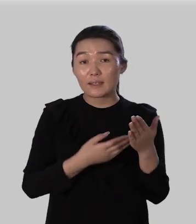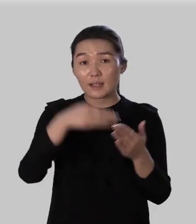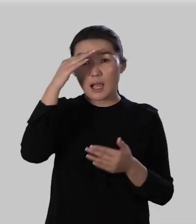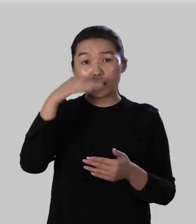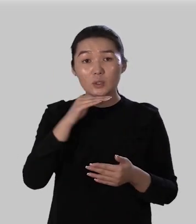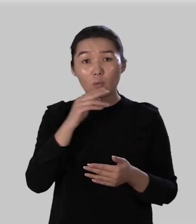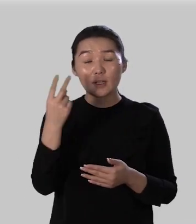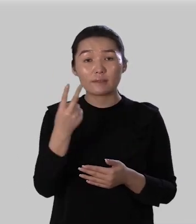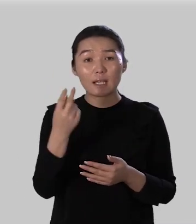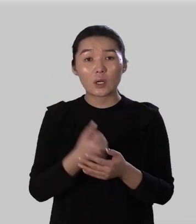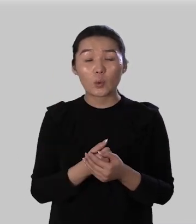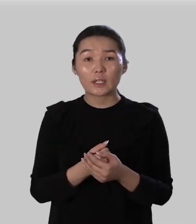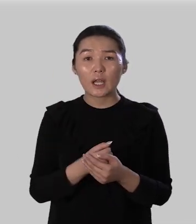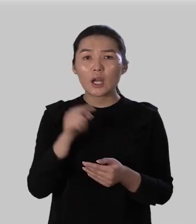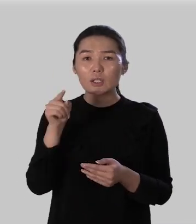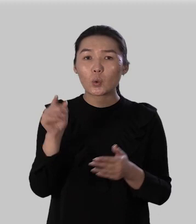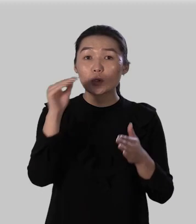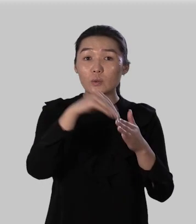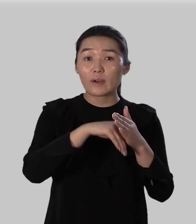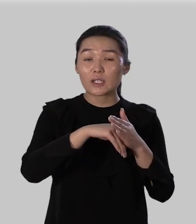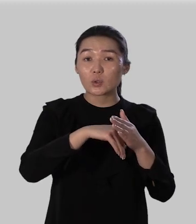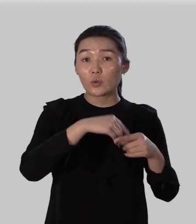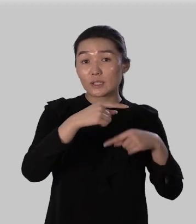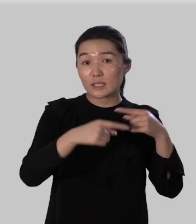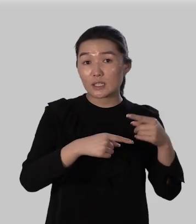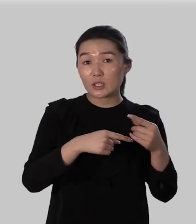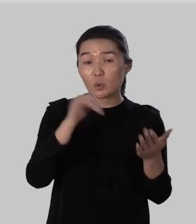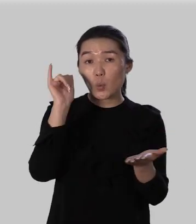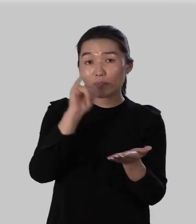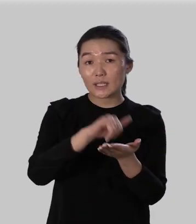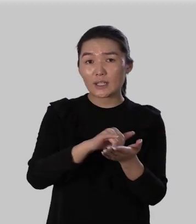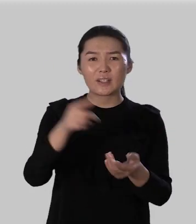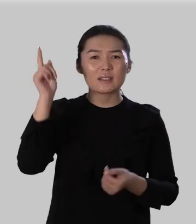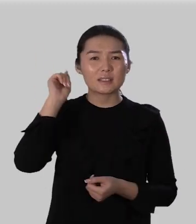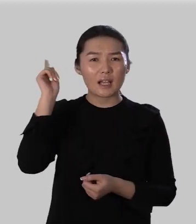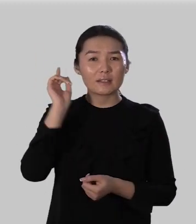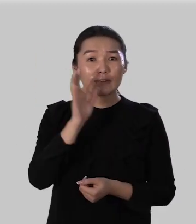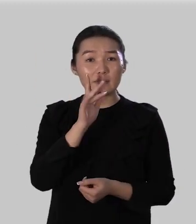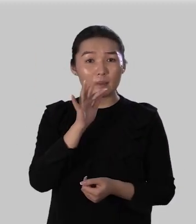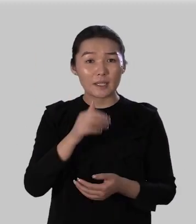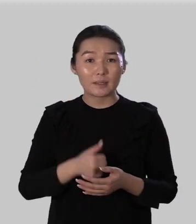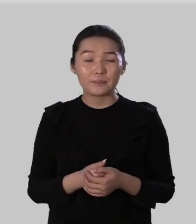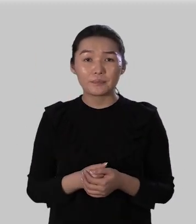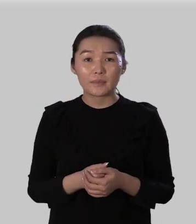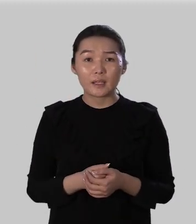отцов второе то что вошло в традицию установилось с давнего времени